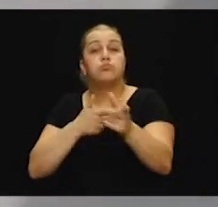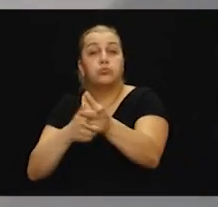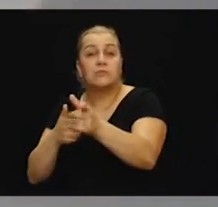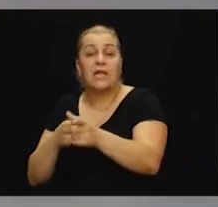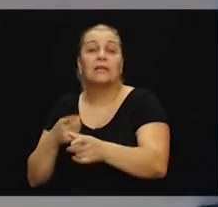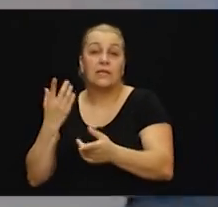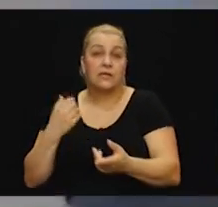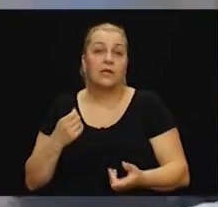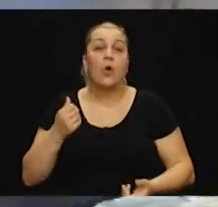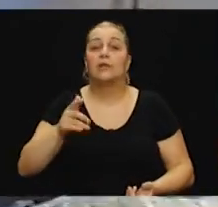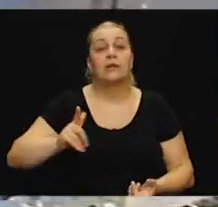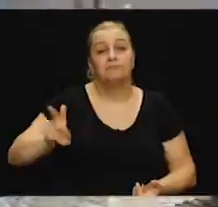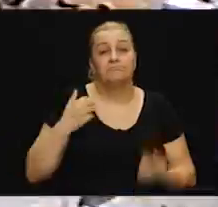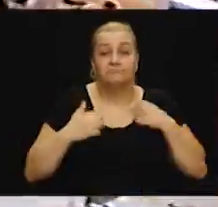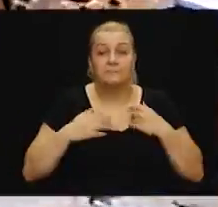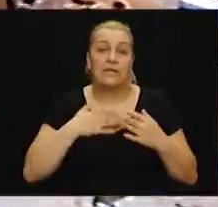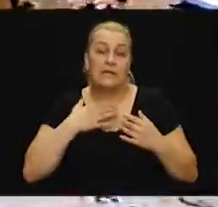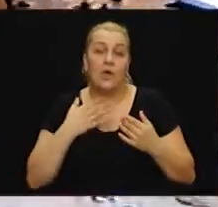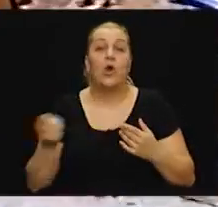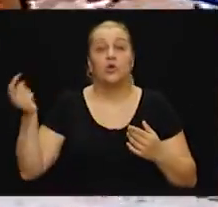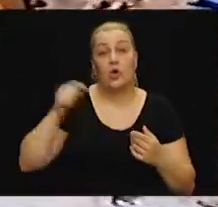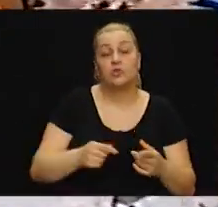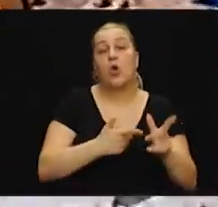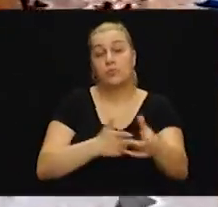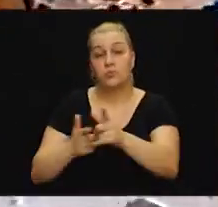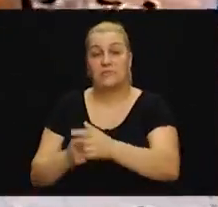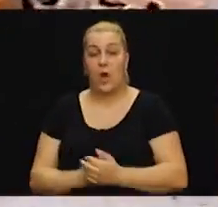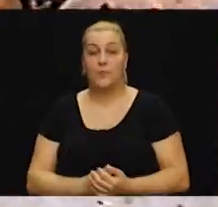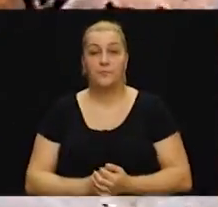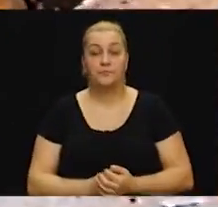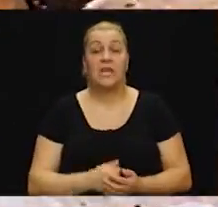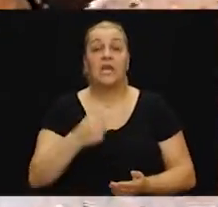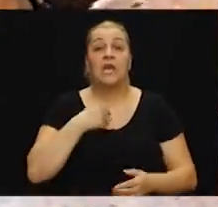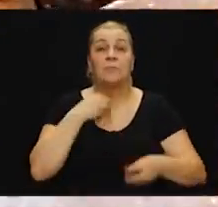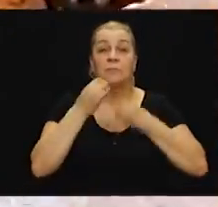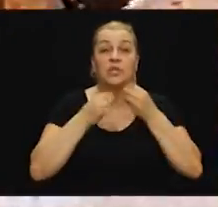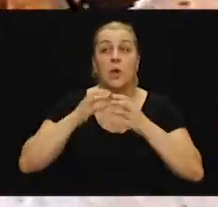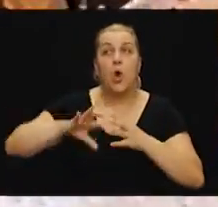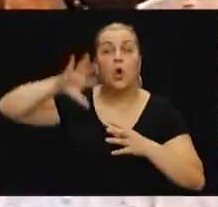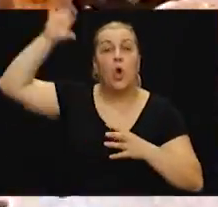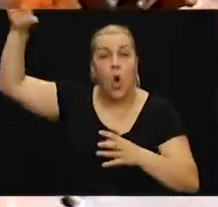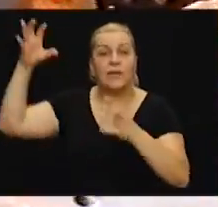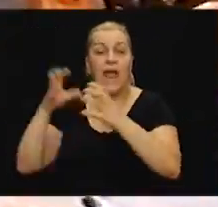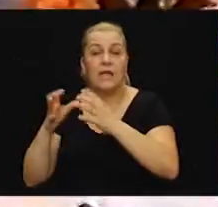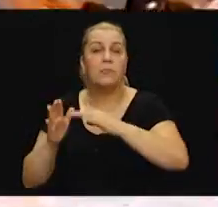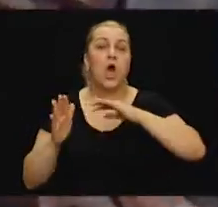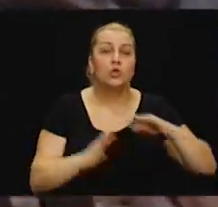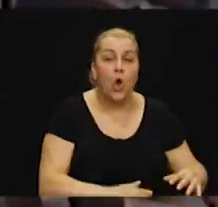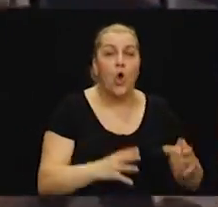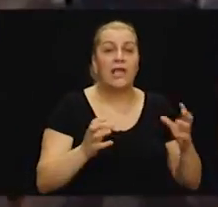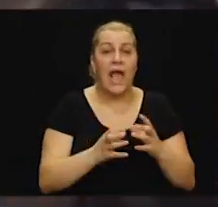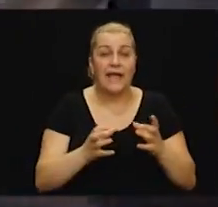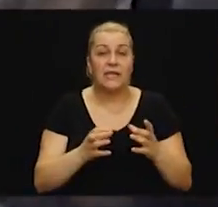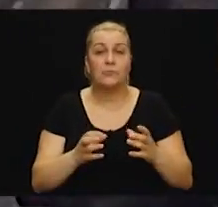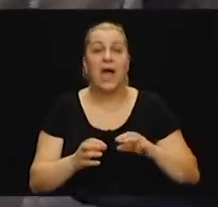Čovjek jedva dočekao. E, čovjek jedva dočekao. Mladene, pričamo o gornjoj ekipi, o donjoj, o sjevernoj strani, o